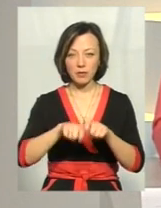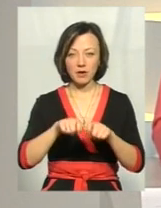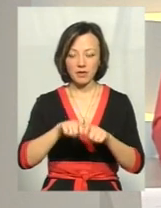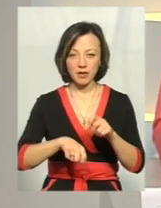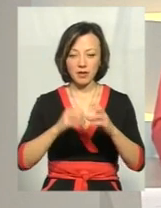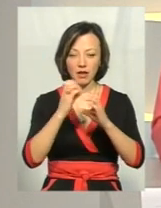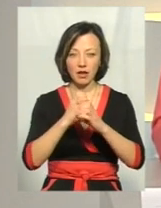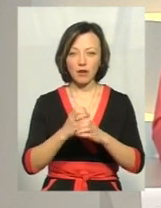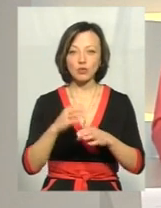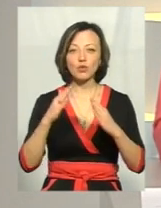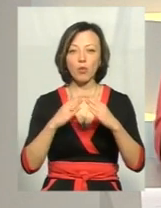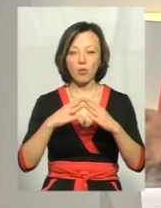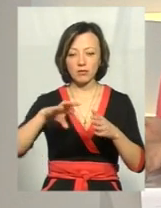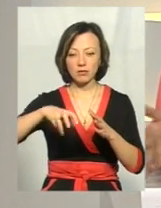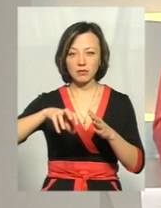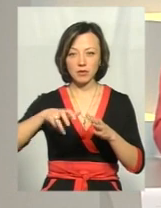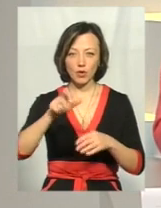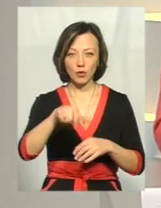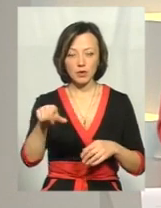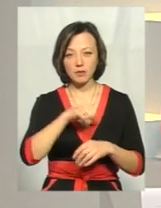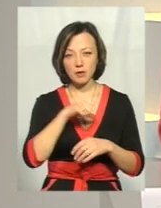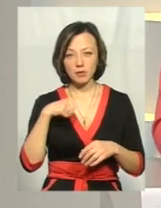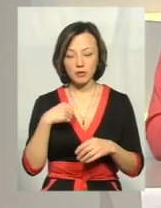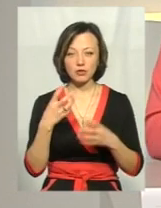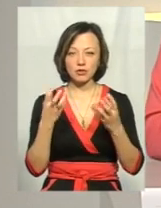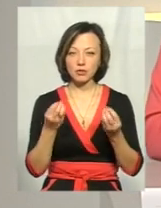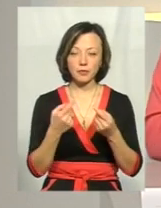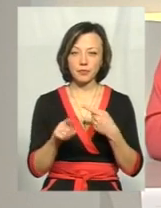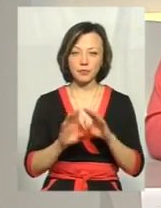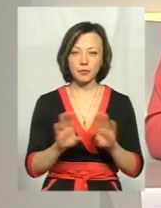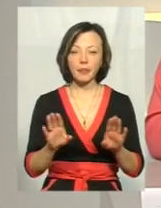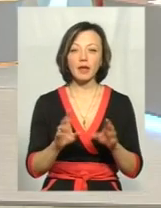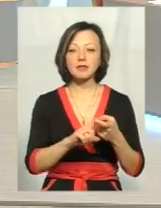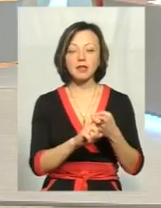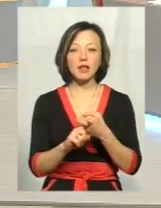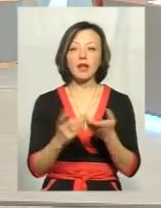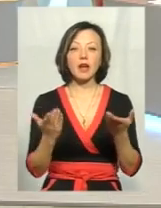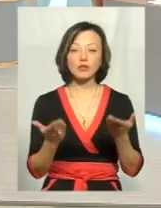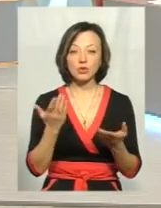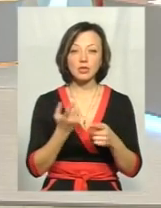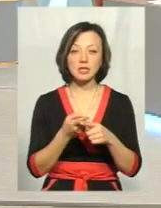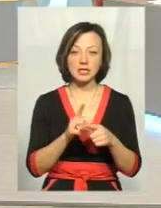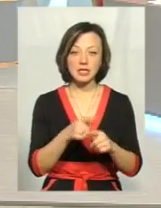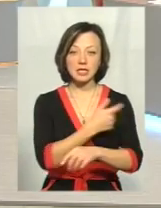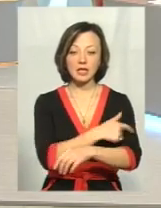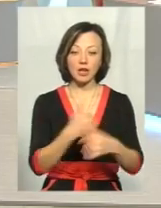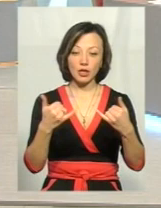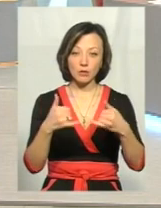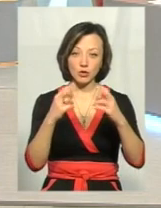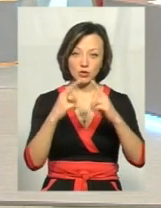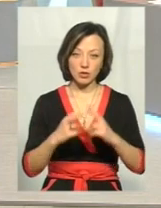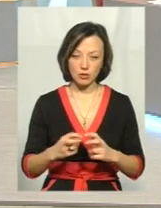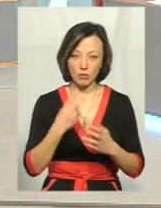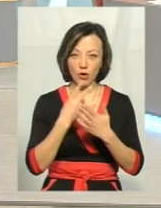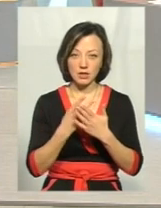аналізу, набирати вдома, до прикладу, самим людям? Чи там є якесь інше? Залежно, для чого. Якщо санітарно-хімічні дослідження,